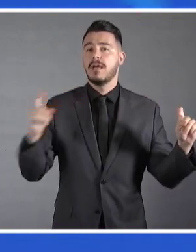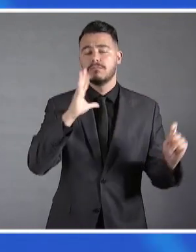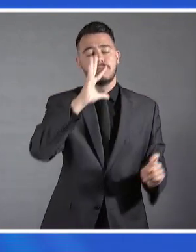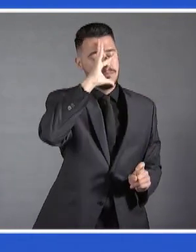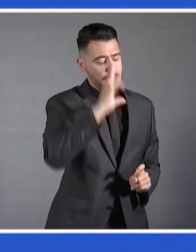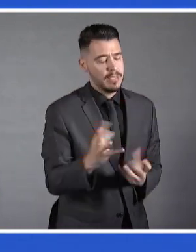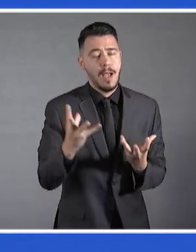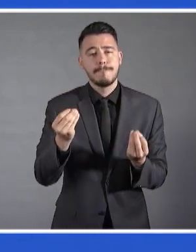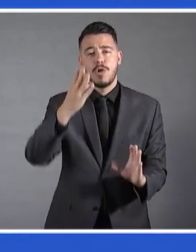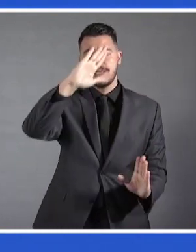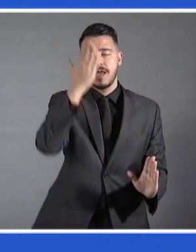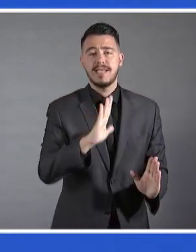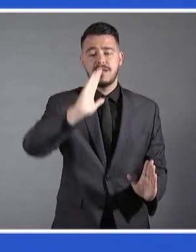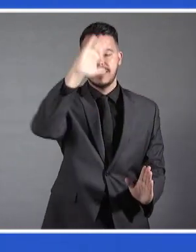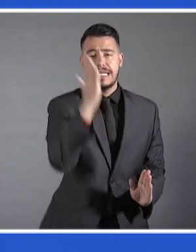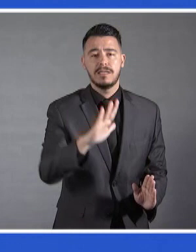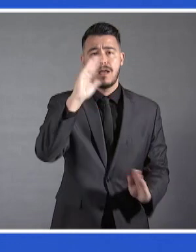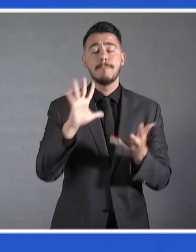ανησυχίας και αβεβαιότητας.